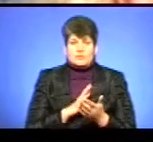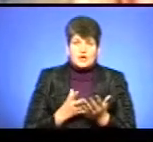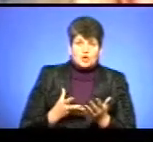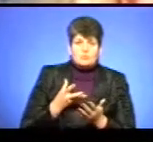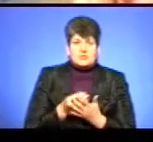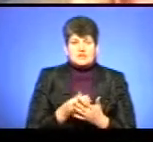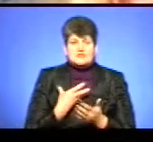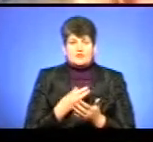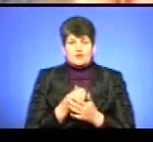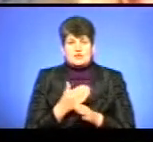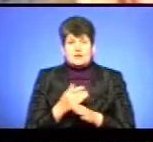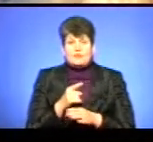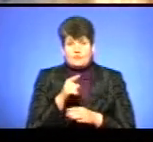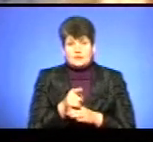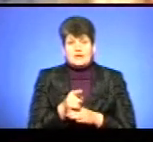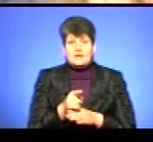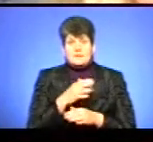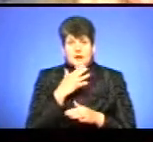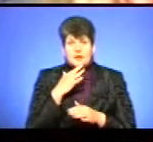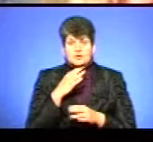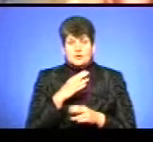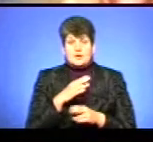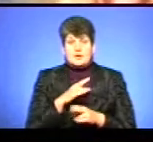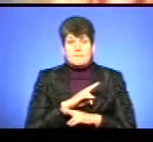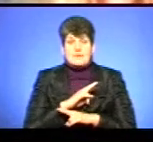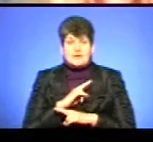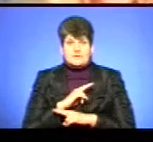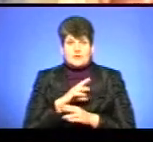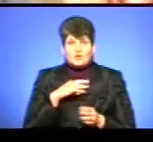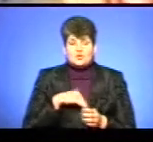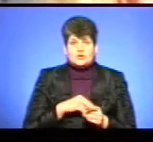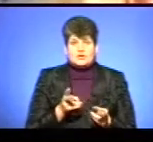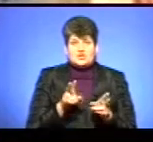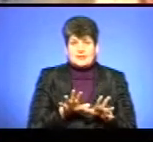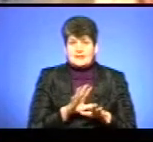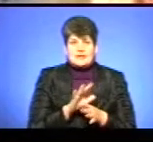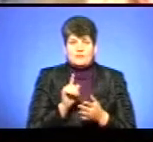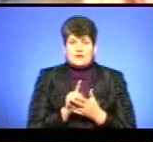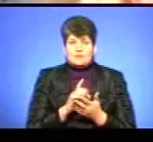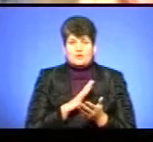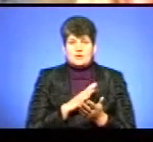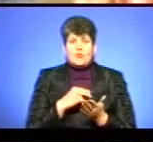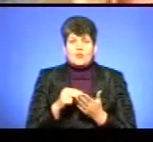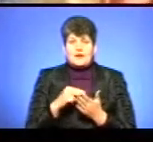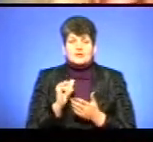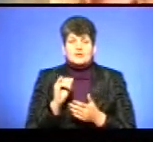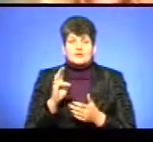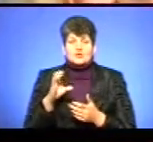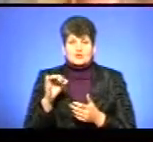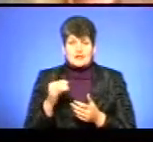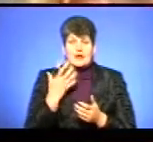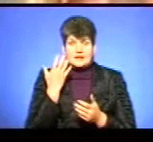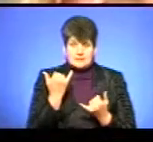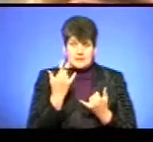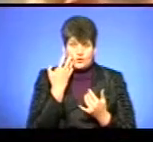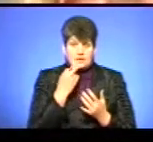свою частину, бо вони повно мертвих душ поставили на списку, і не мусили купувати для мертвих душ інсулін. А тепер, коли ми